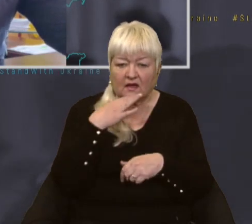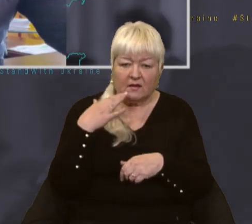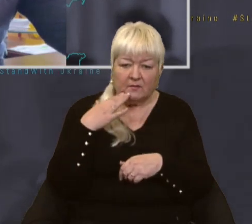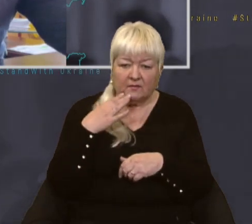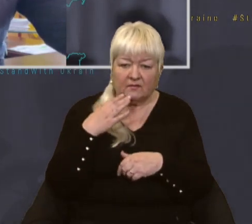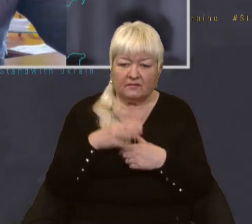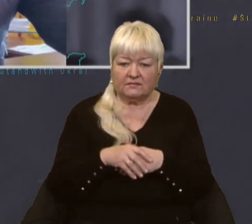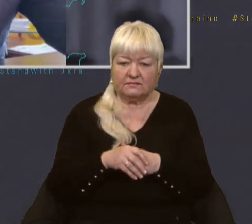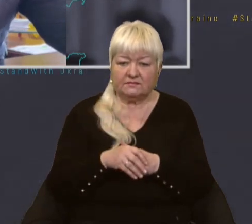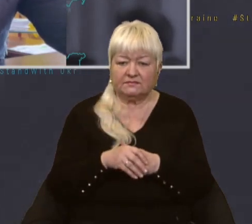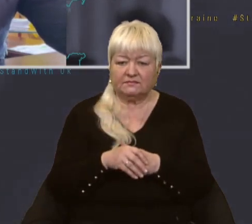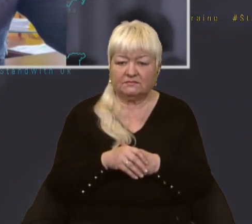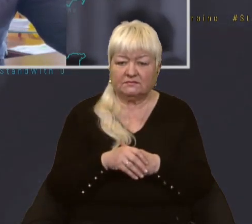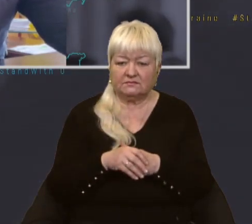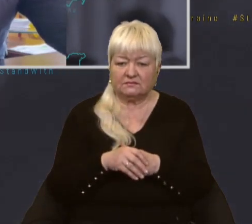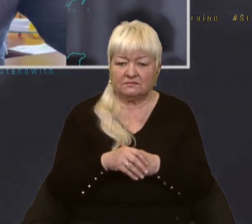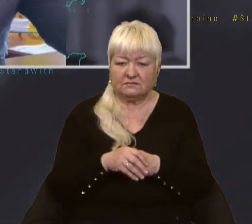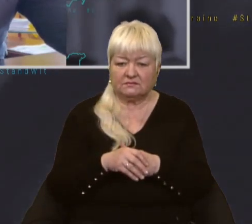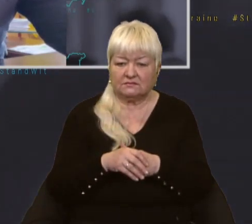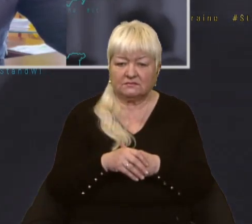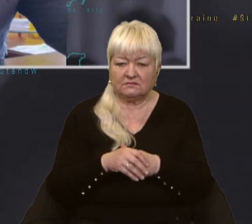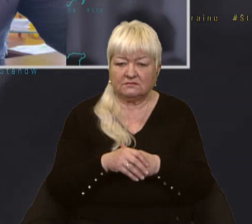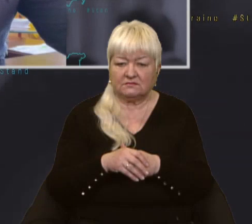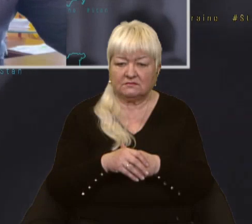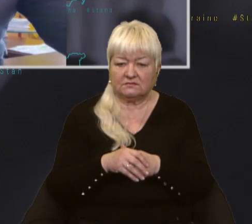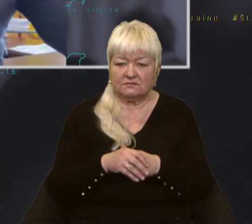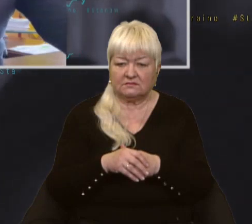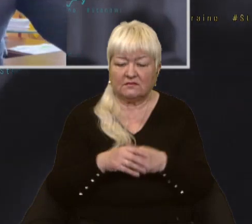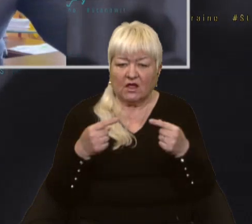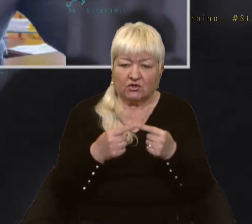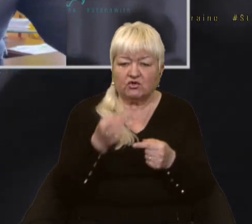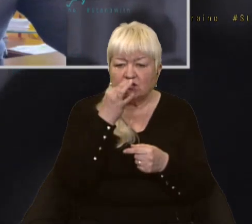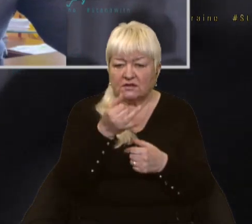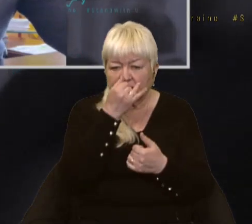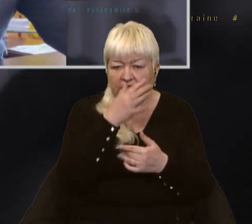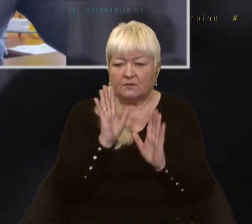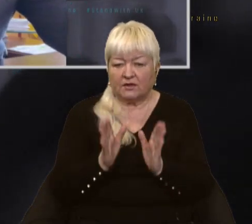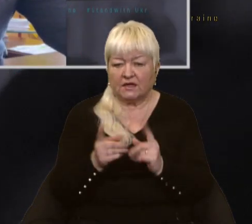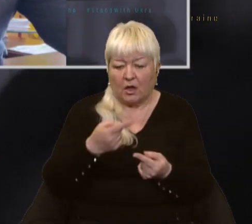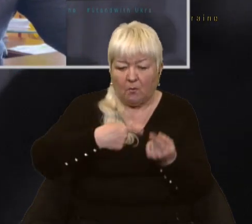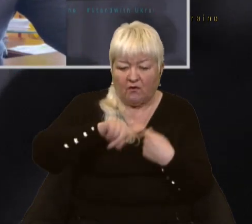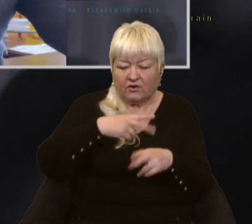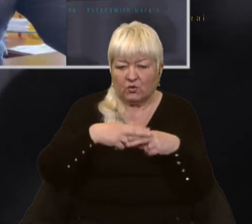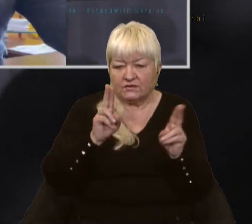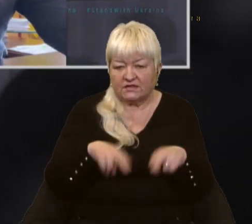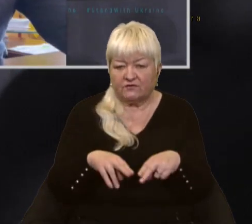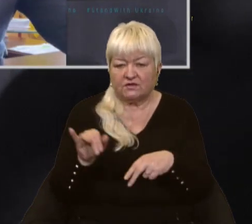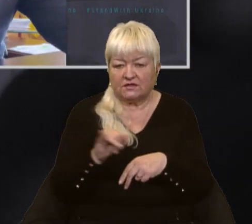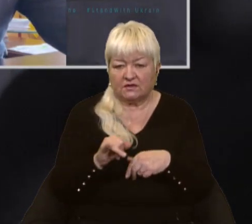важких, без них. Скільки зараз лікарів рятують, не можу сказати, бо я тільки повернувся із вокзалу.